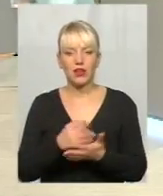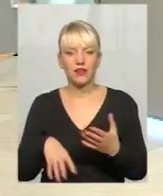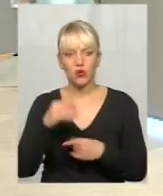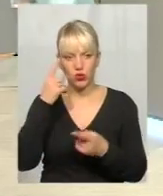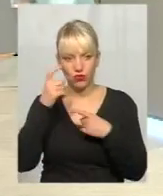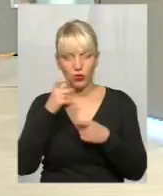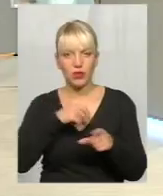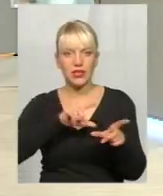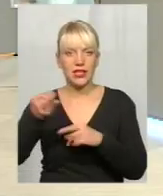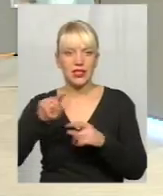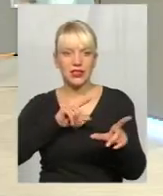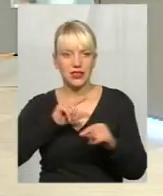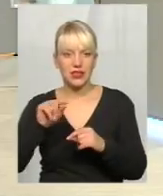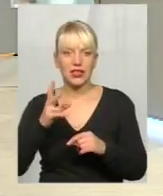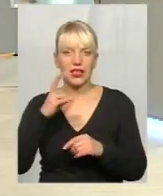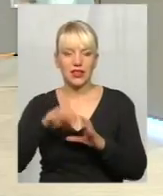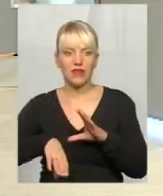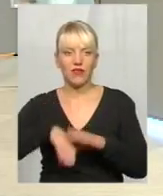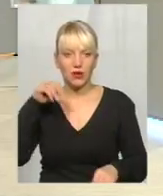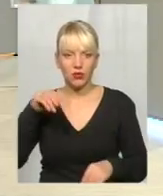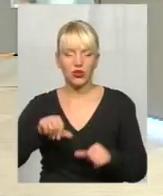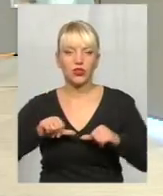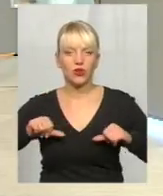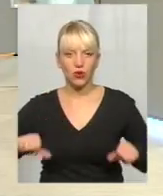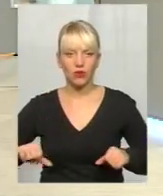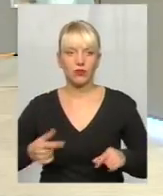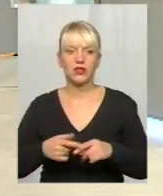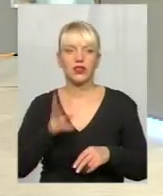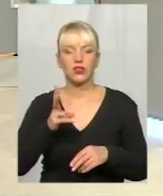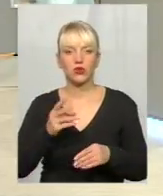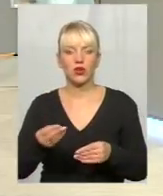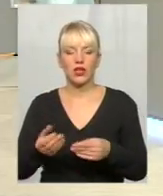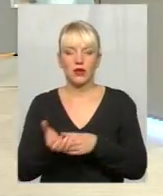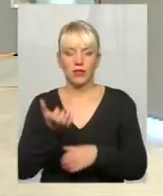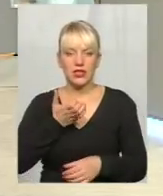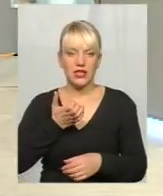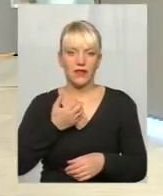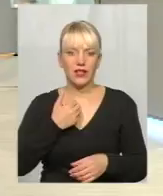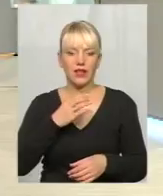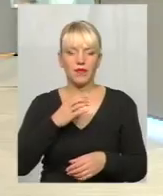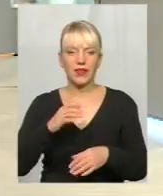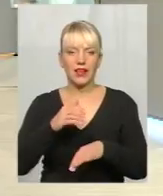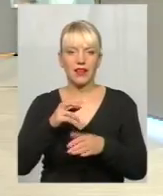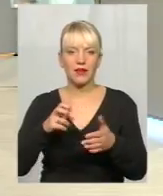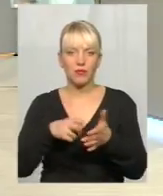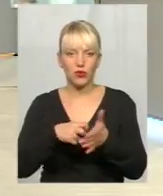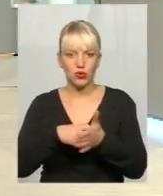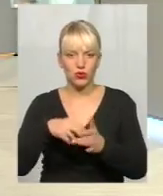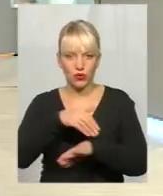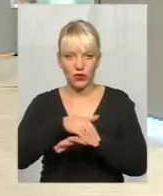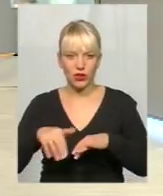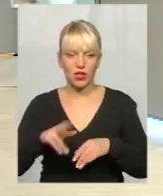безпосередньо на виборчі комісії, збирали. Дехто нам присилав емейлом списки, до декого приходилось їхати і